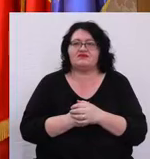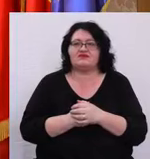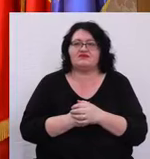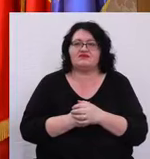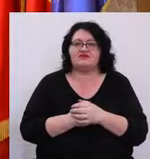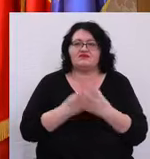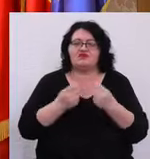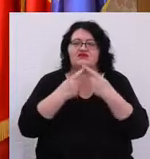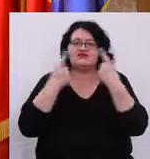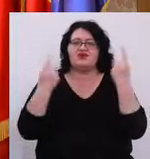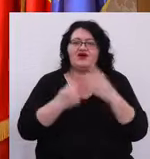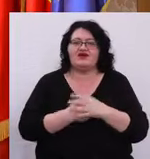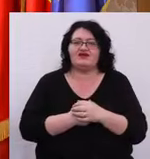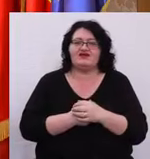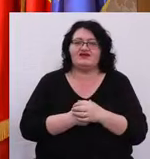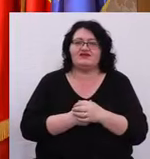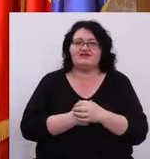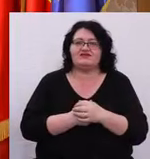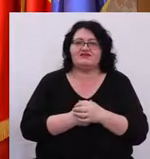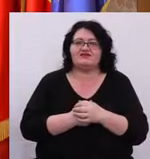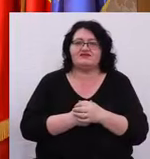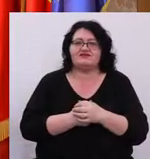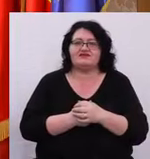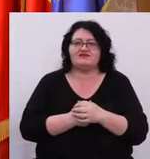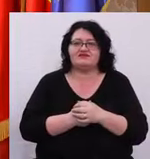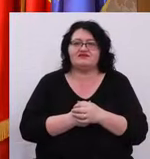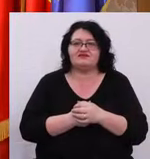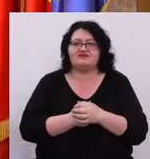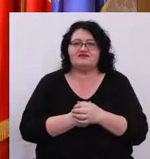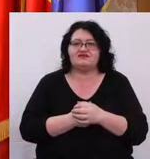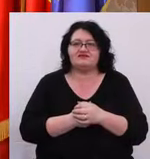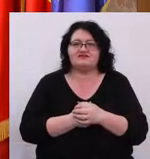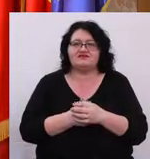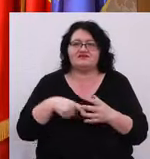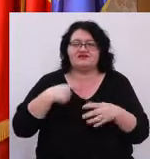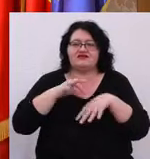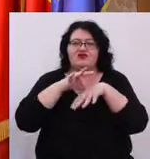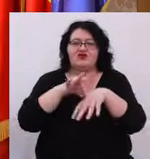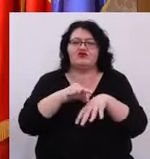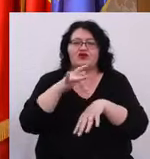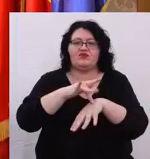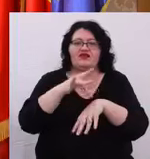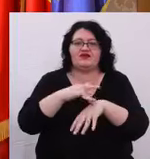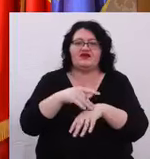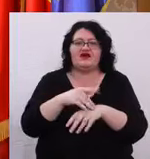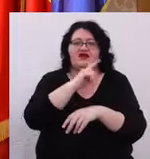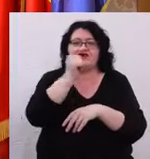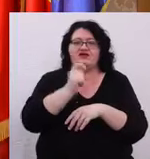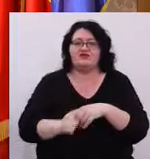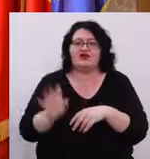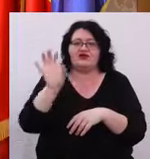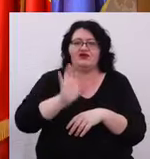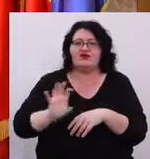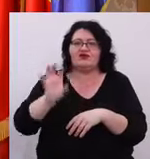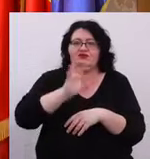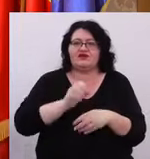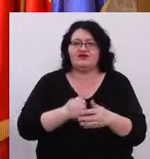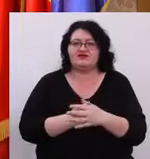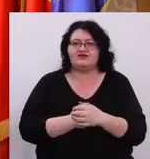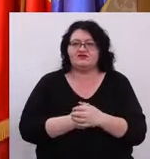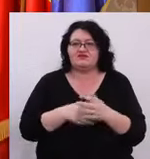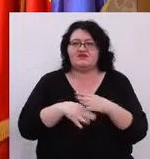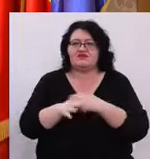Bună zi, sunt coordonator medical al proiectelor europene la nivelul